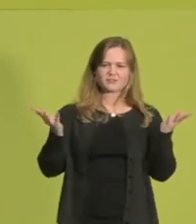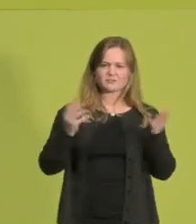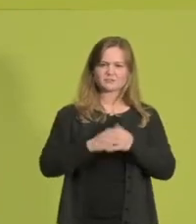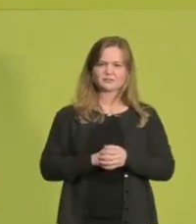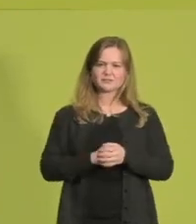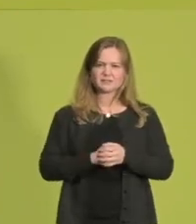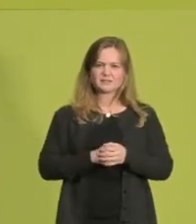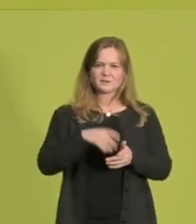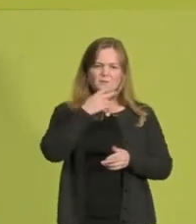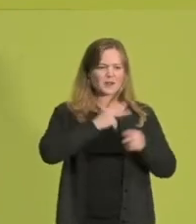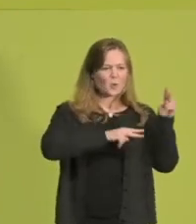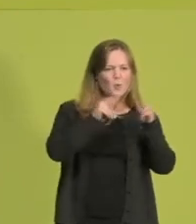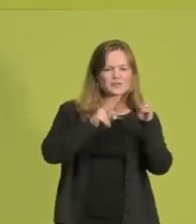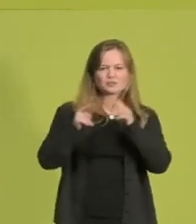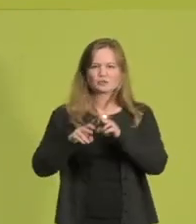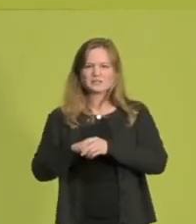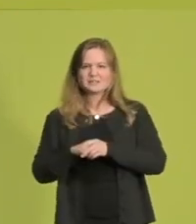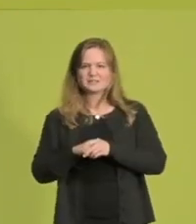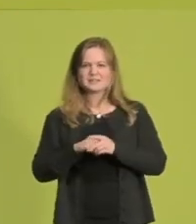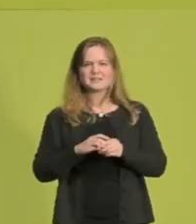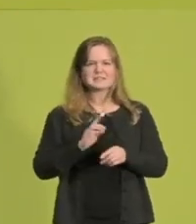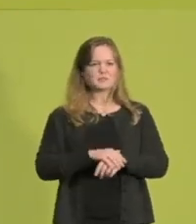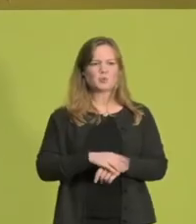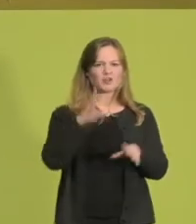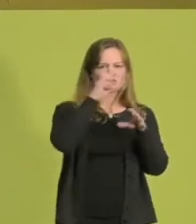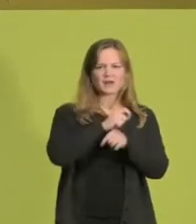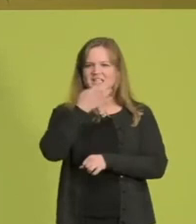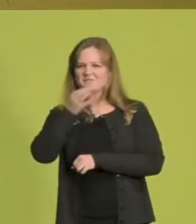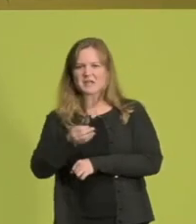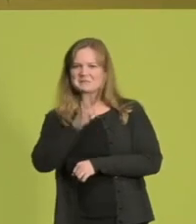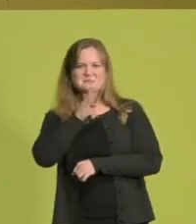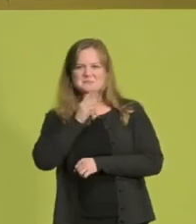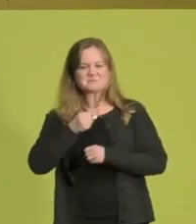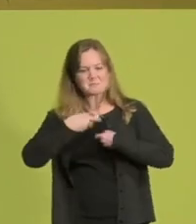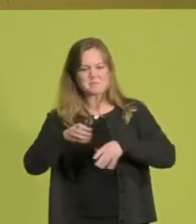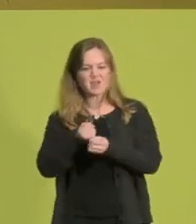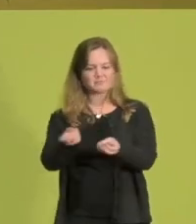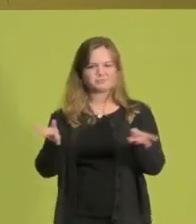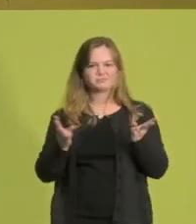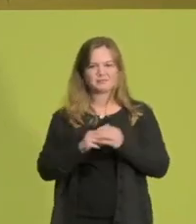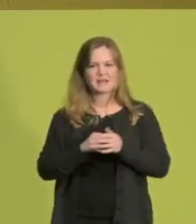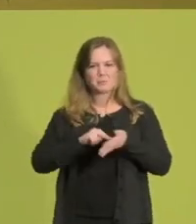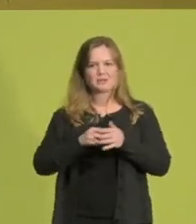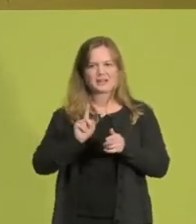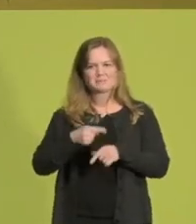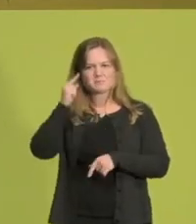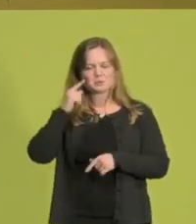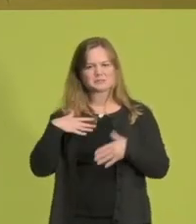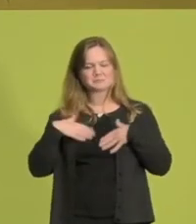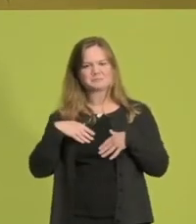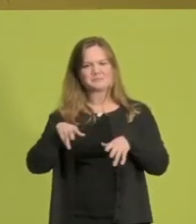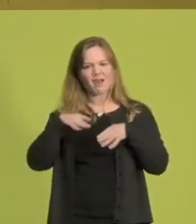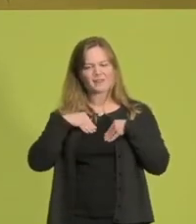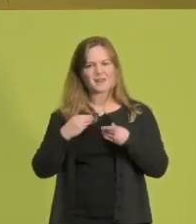voller Facetten. Sie ist eben nicht eindimensional. Das muss Politik auch endlich anerkennen. Dafür stehen